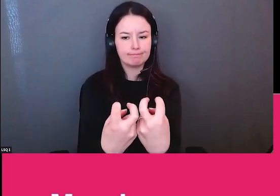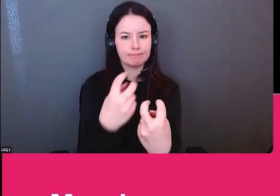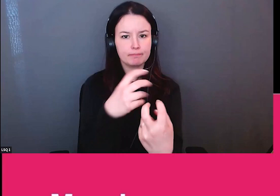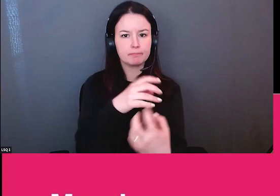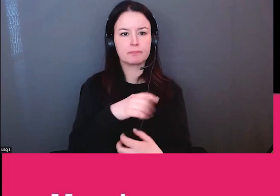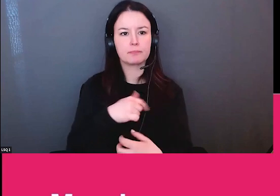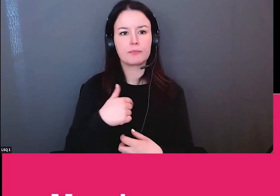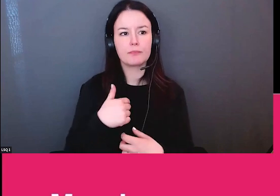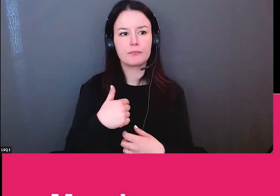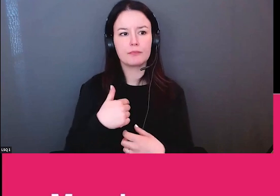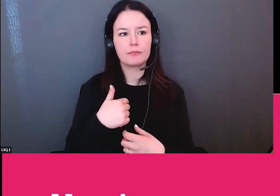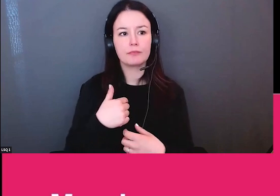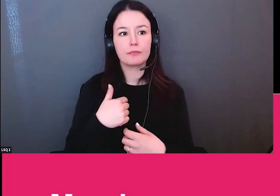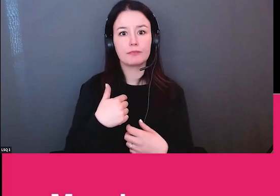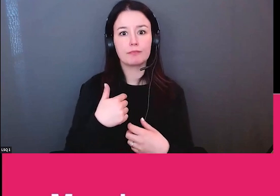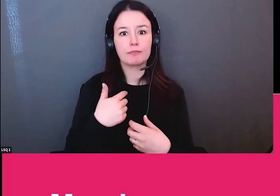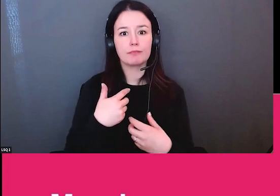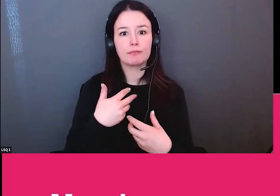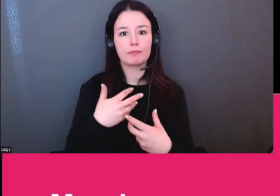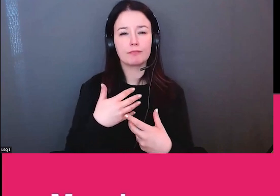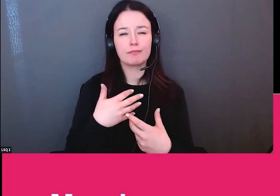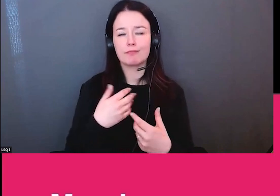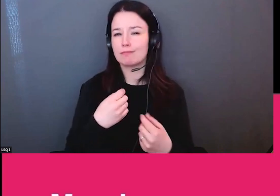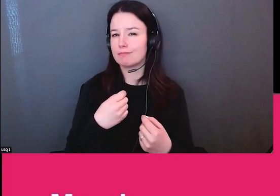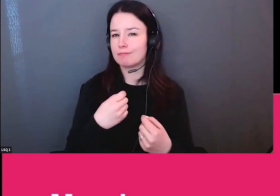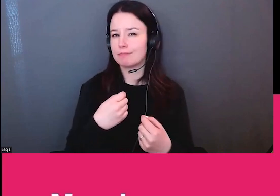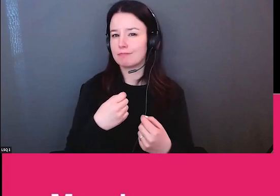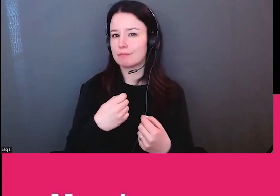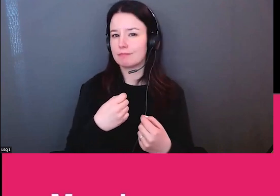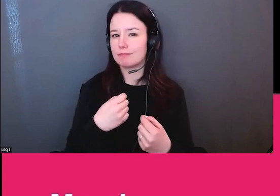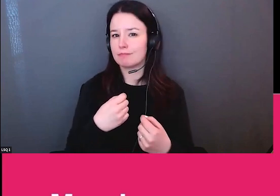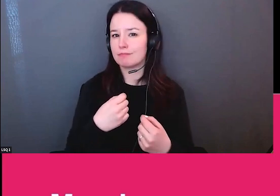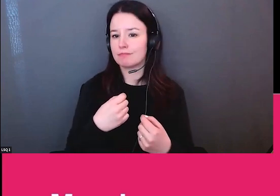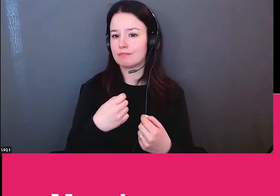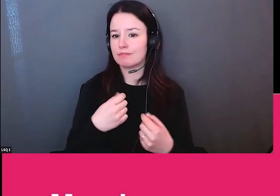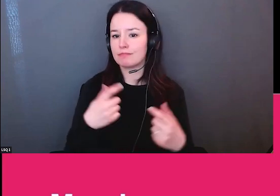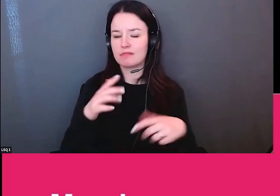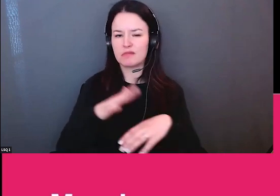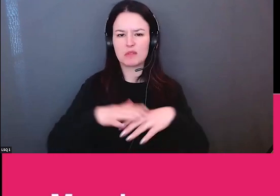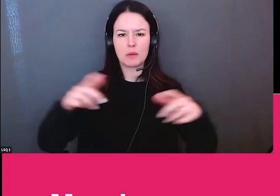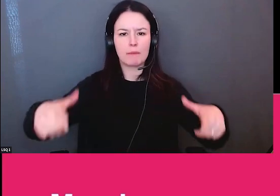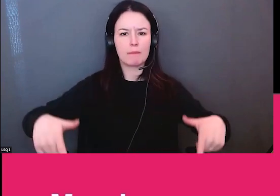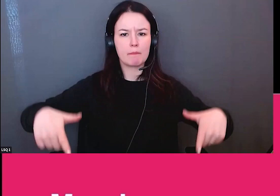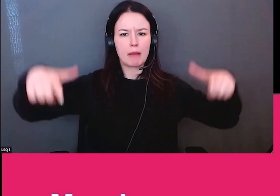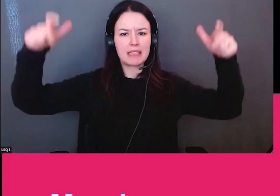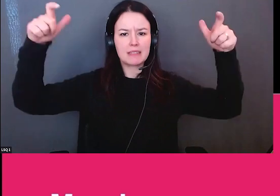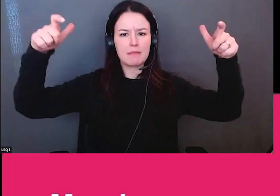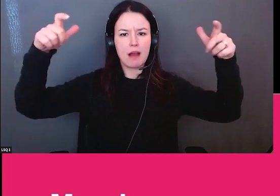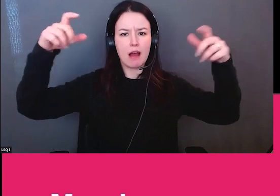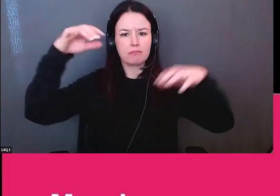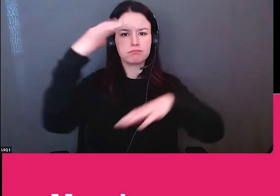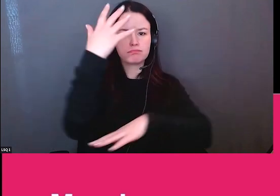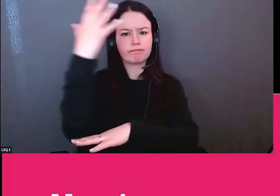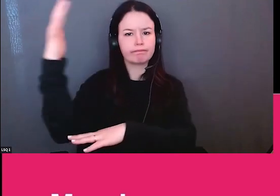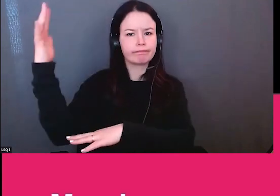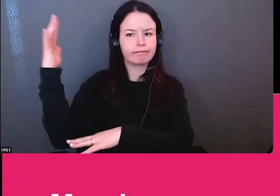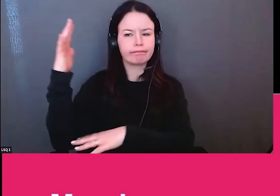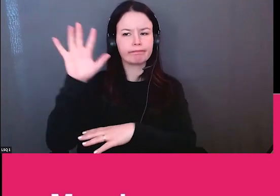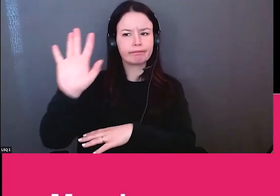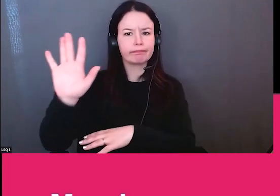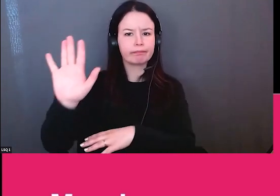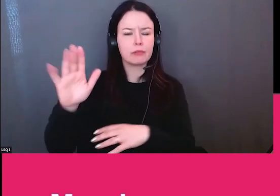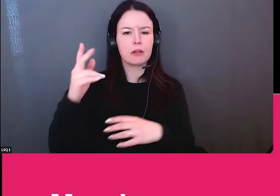avec leurs identités avec qui ils étaient et de définir de manière spécifique les réponses à ces questions de la vie les questions